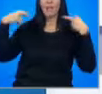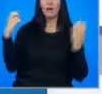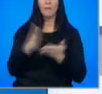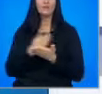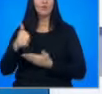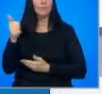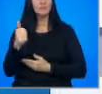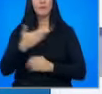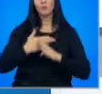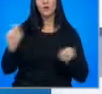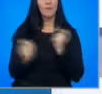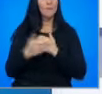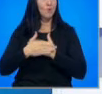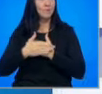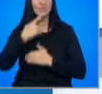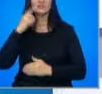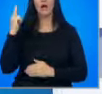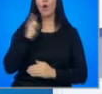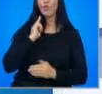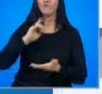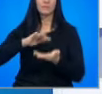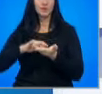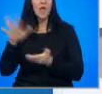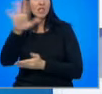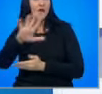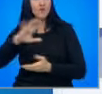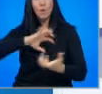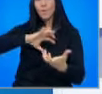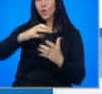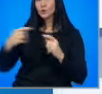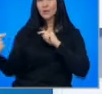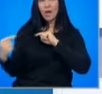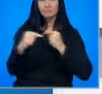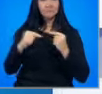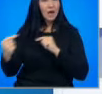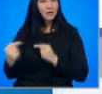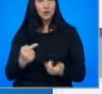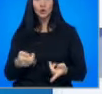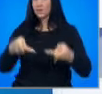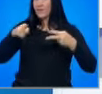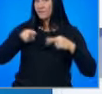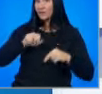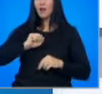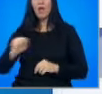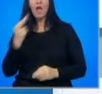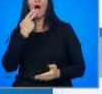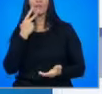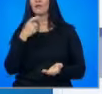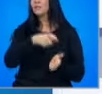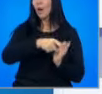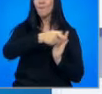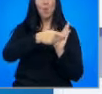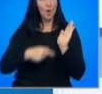и продължаваме промяната за кодовете на машината. И на фона на политическия раздор да се върне ли и хартиената бюлетина.